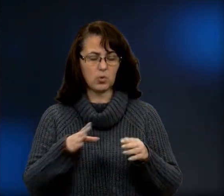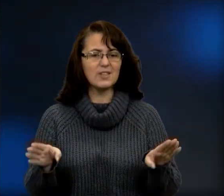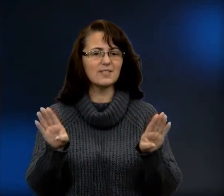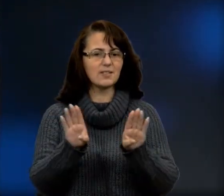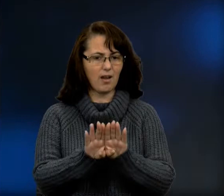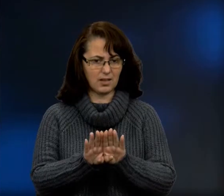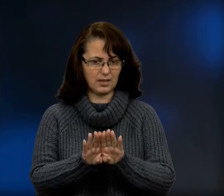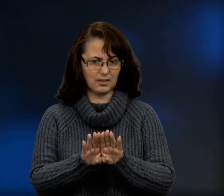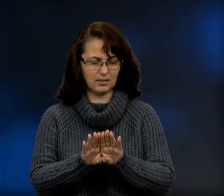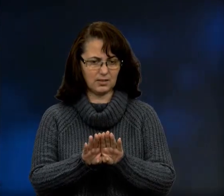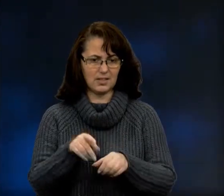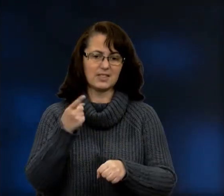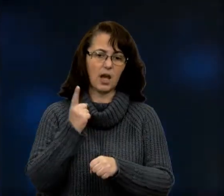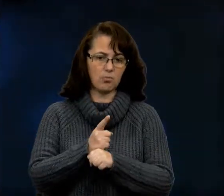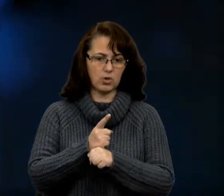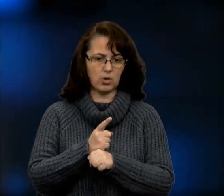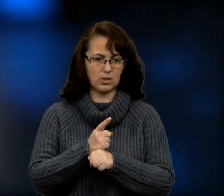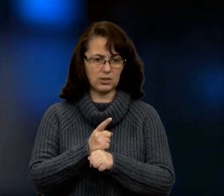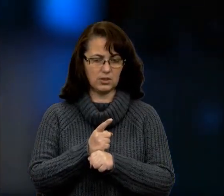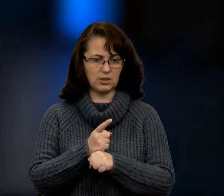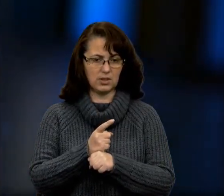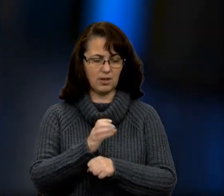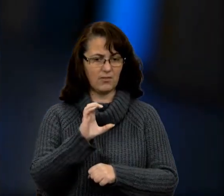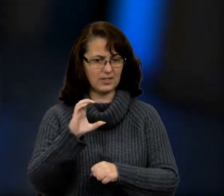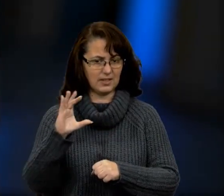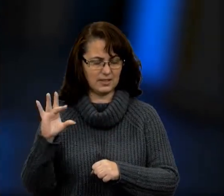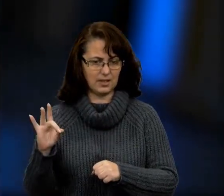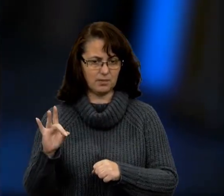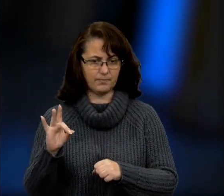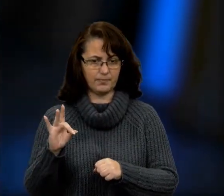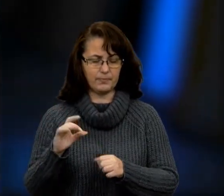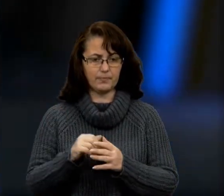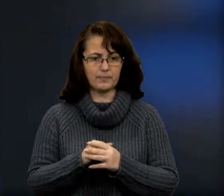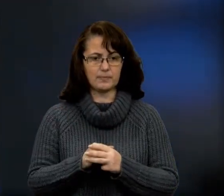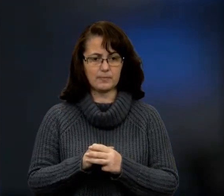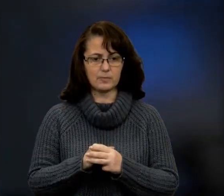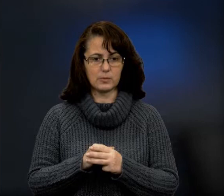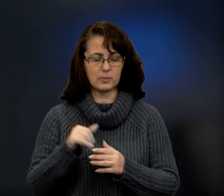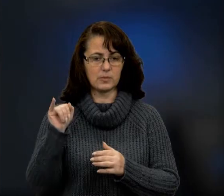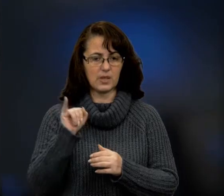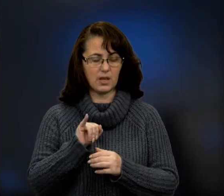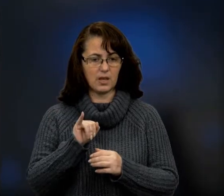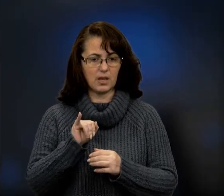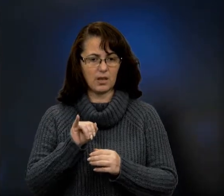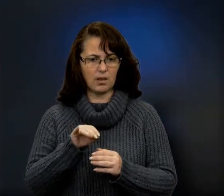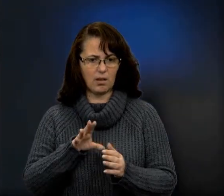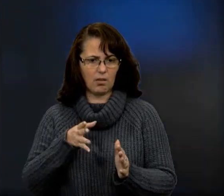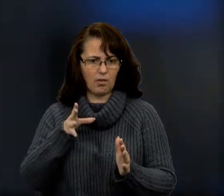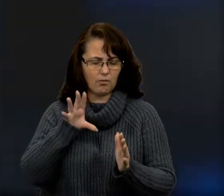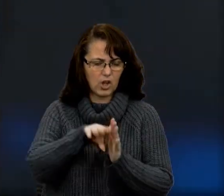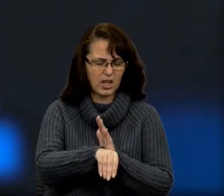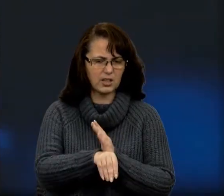фактично заморонені в Радянському Союзі, і вкладалися величезні кошти,